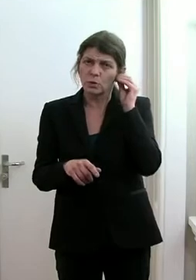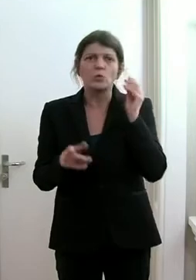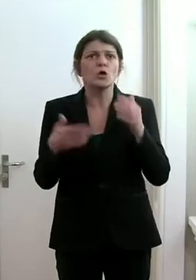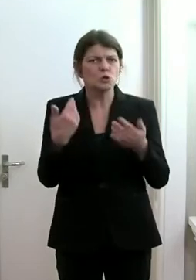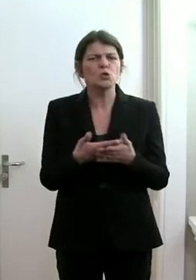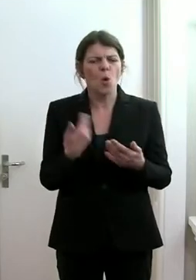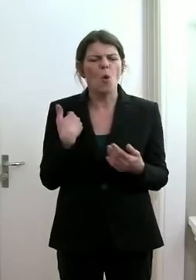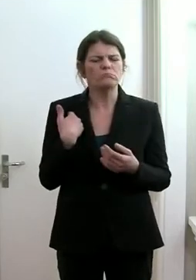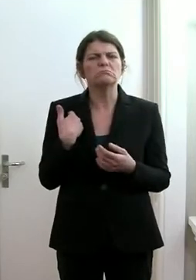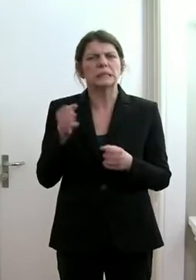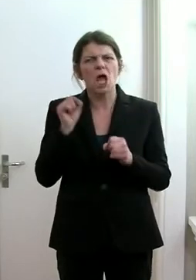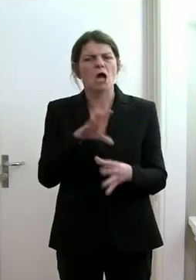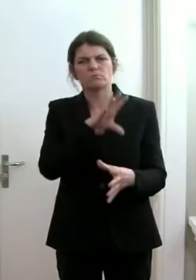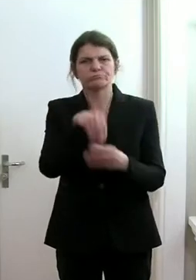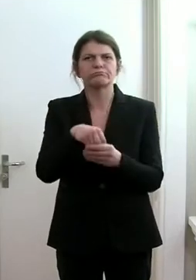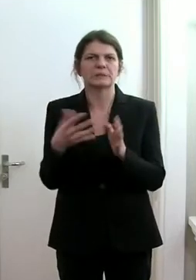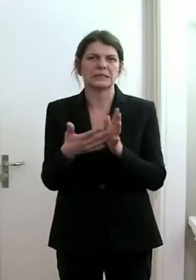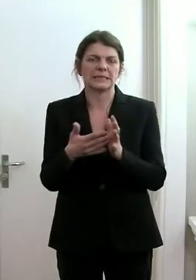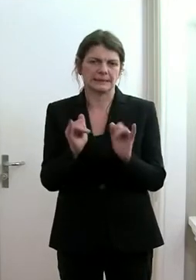mitfahren.